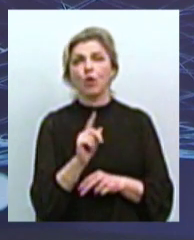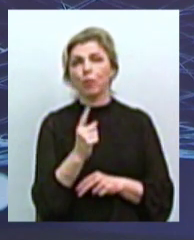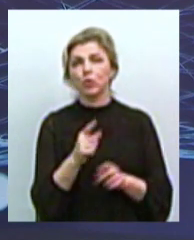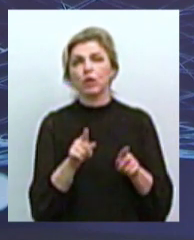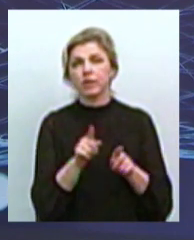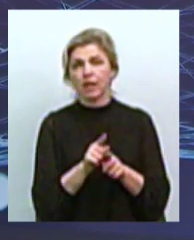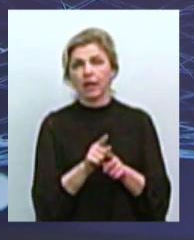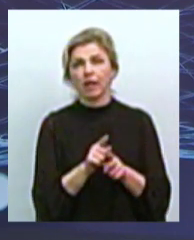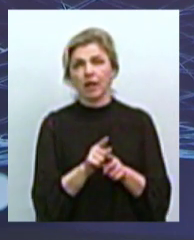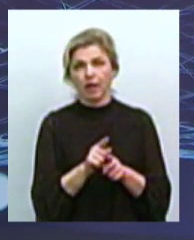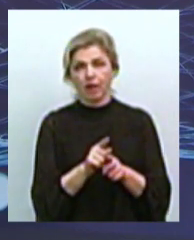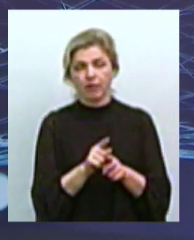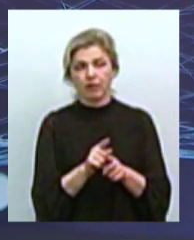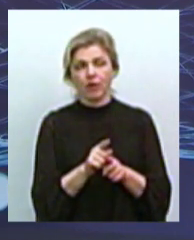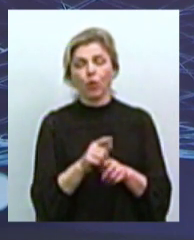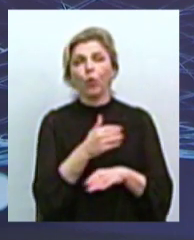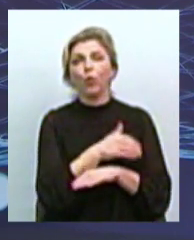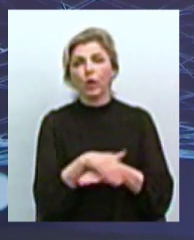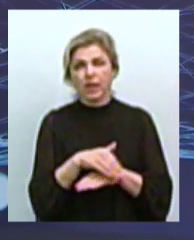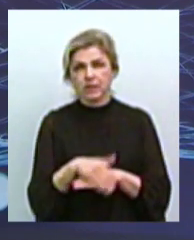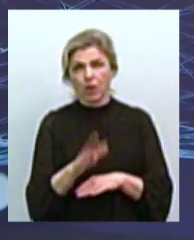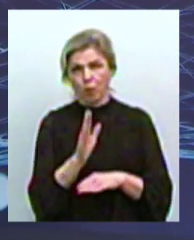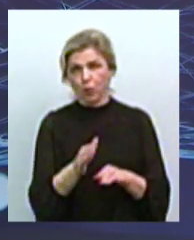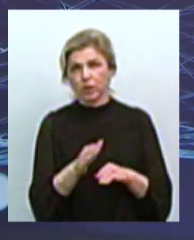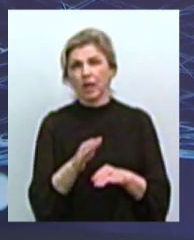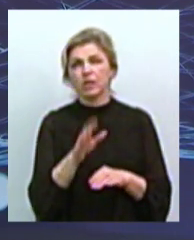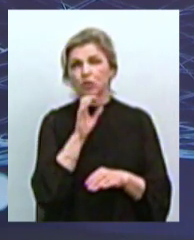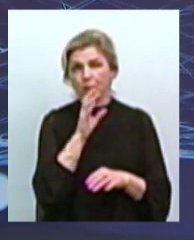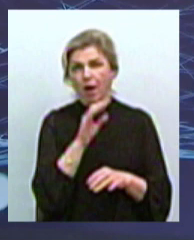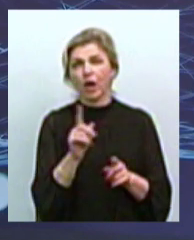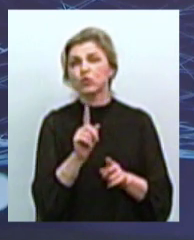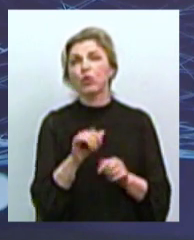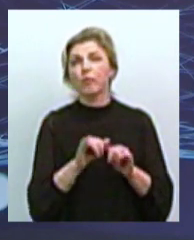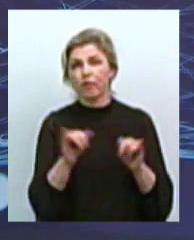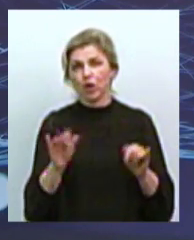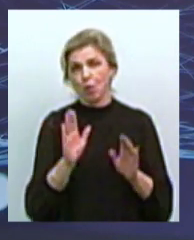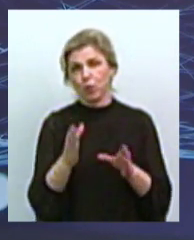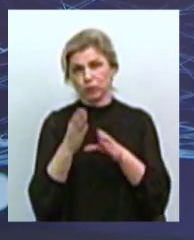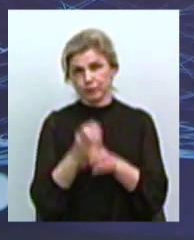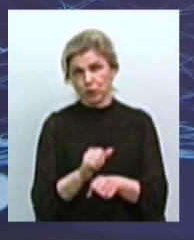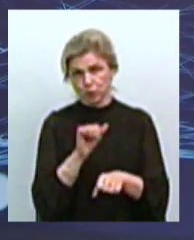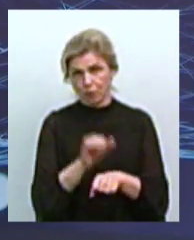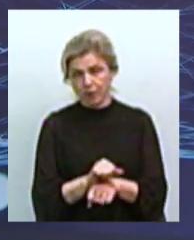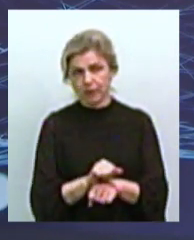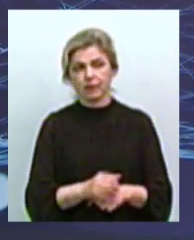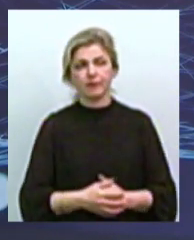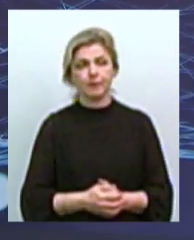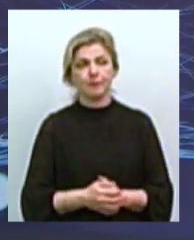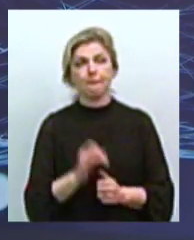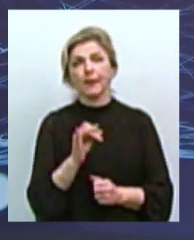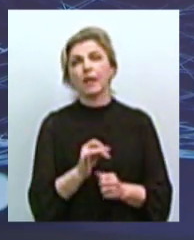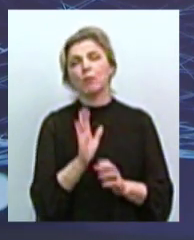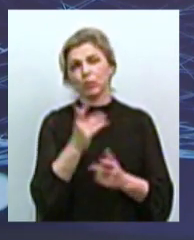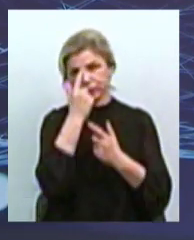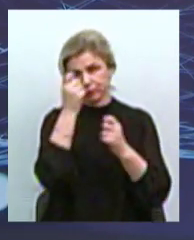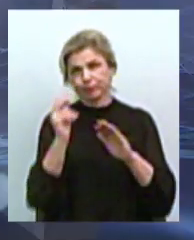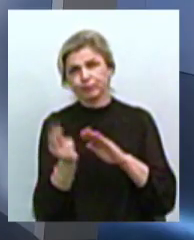тварин від вже існуючих вуличних буде зупинено. При цьому дуже активна інформаційно-просвітницька робота з населенням, щоб вони не викидали своїх тваринок,